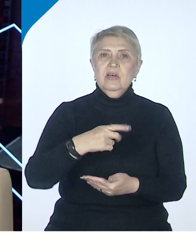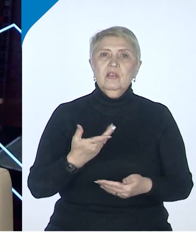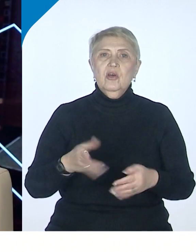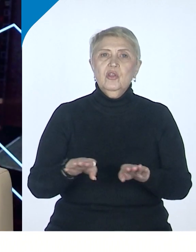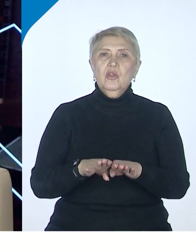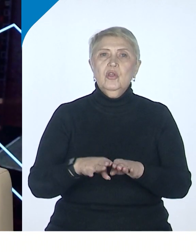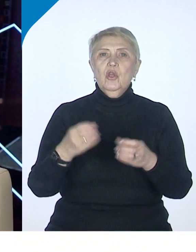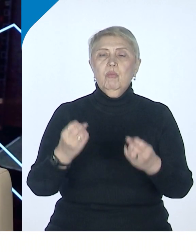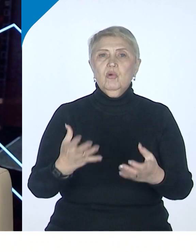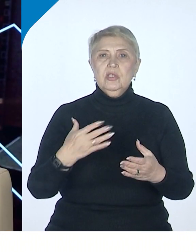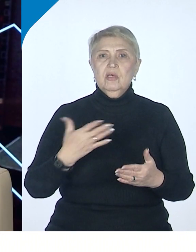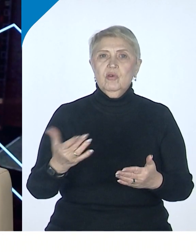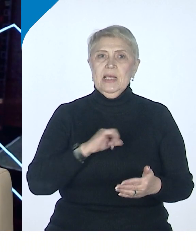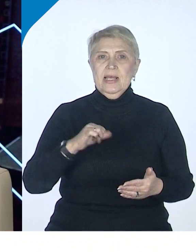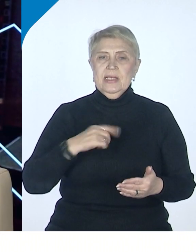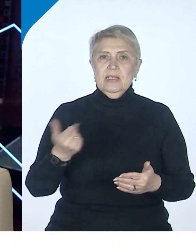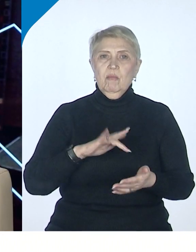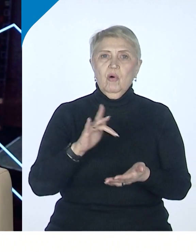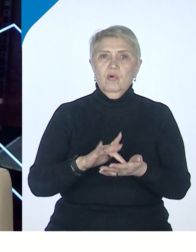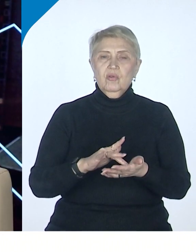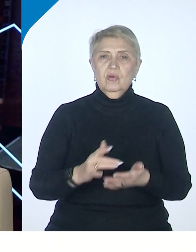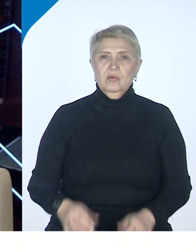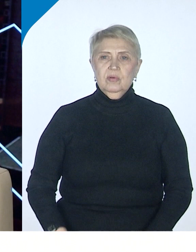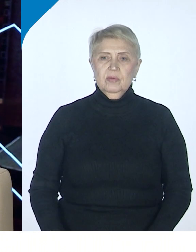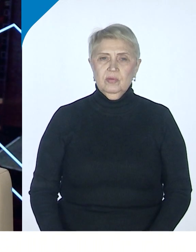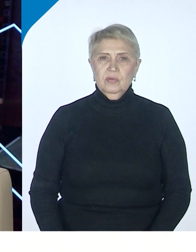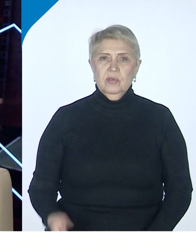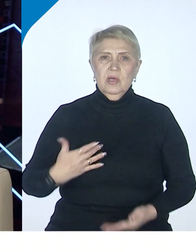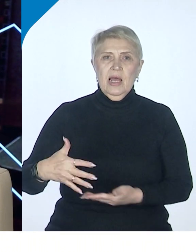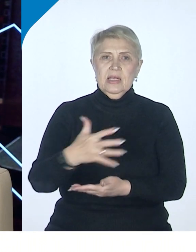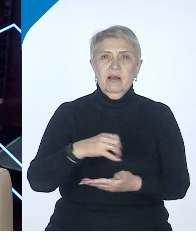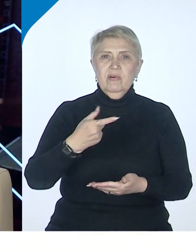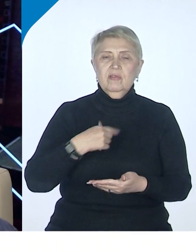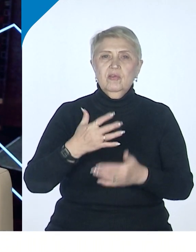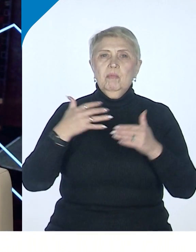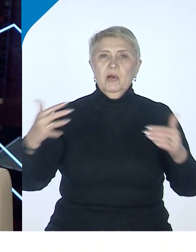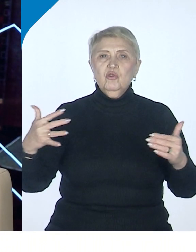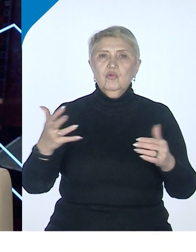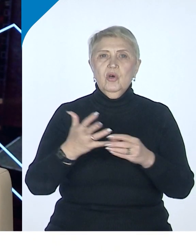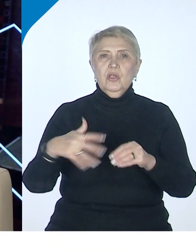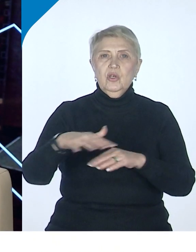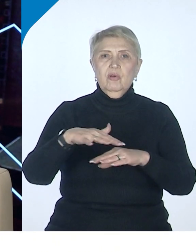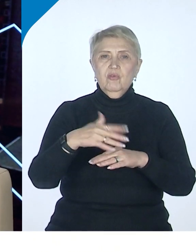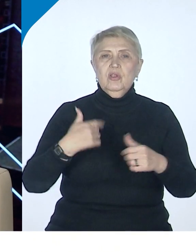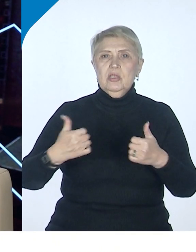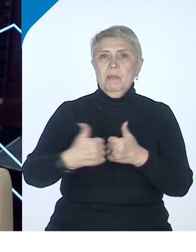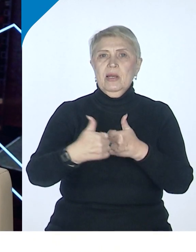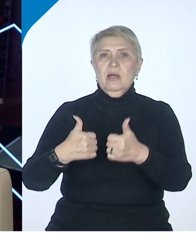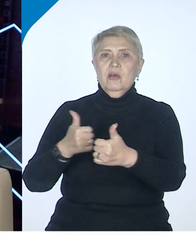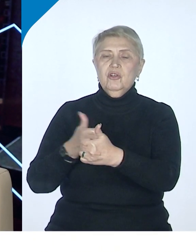а который захватывает в свою орбиту большую территорию периферии, прилегающей